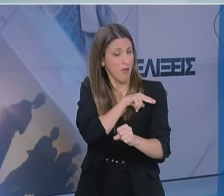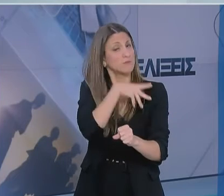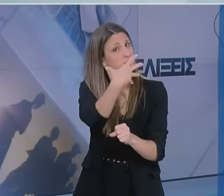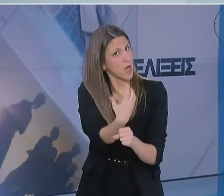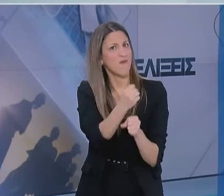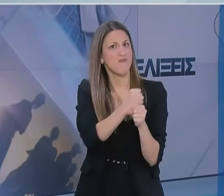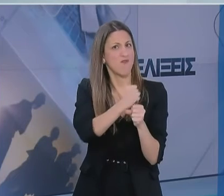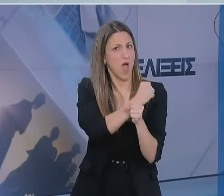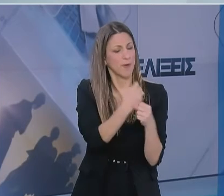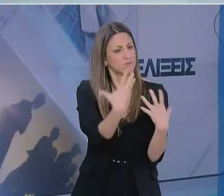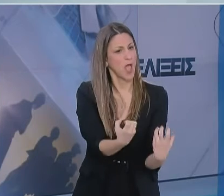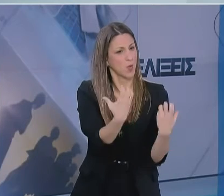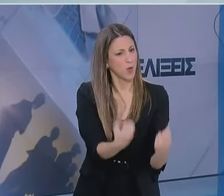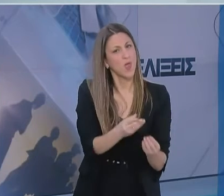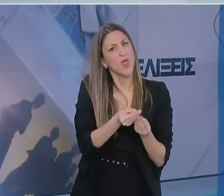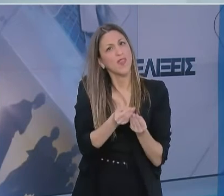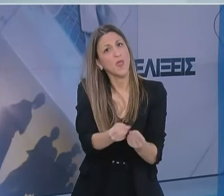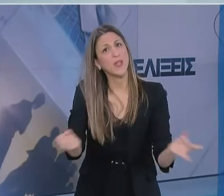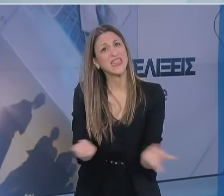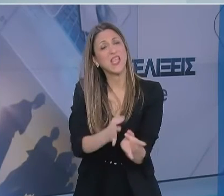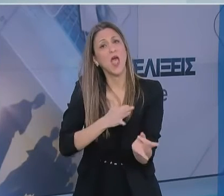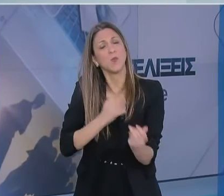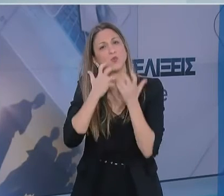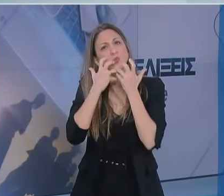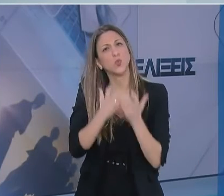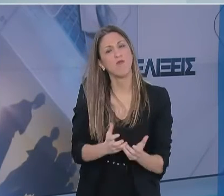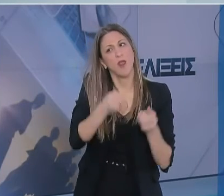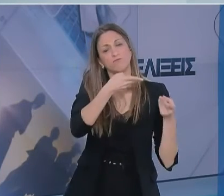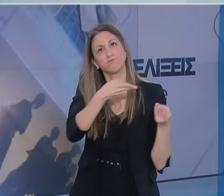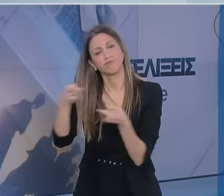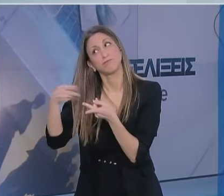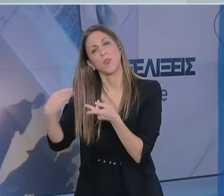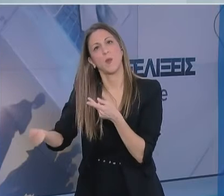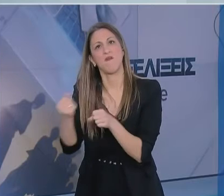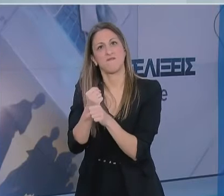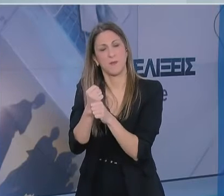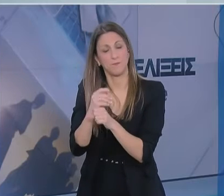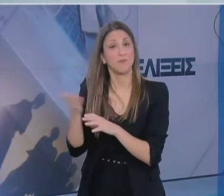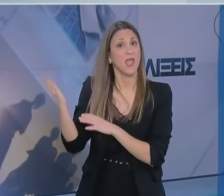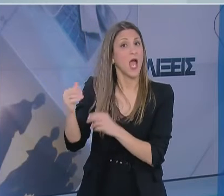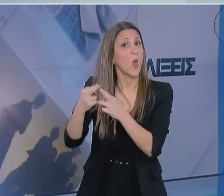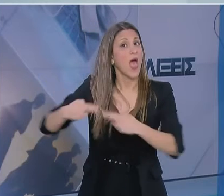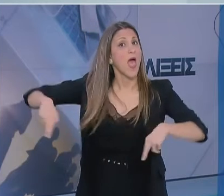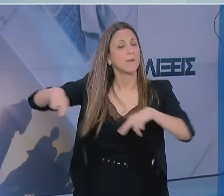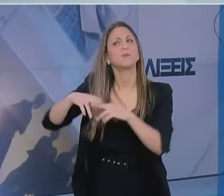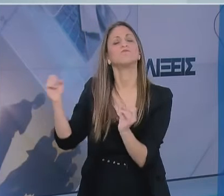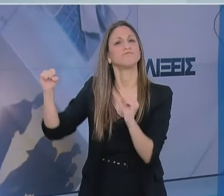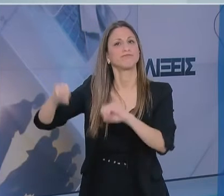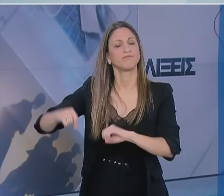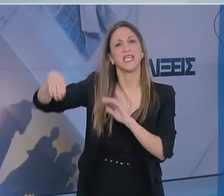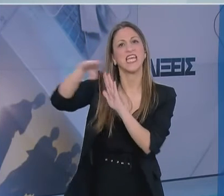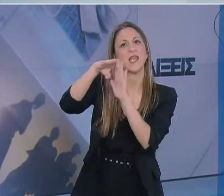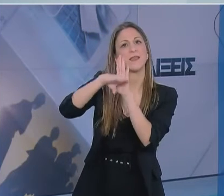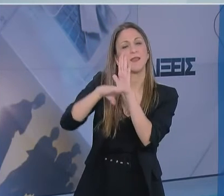υπάρχουν, είναι διαθέσιμα και χορηγούνται σοβαρά ασθενείς. Περαιτέρω, Επιτροπή ενέκρινε κριτήρια